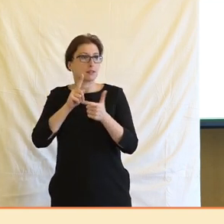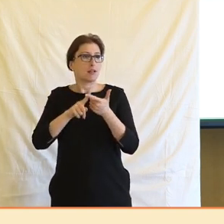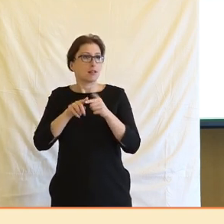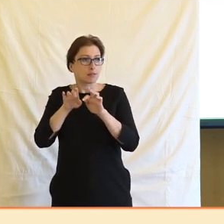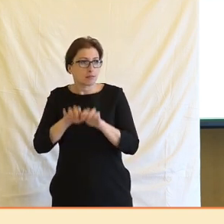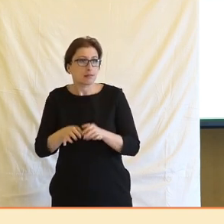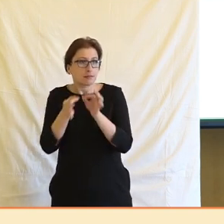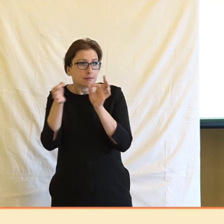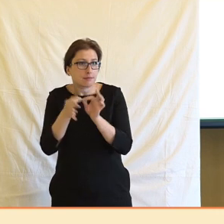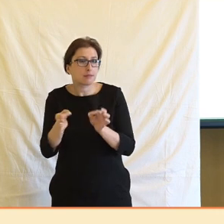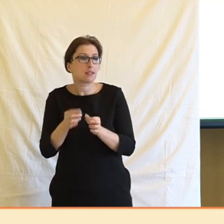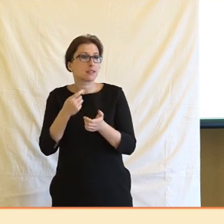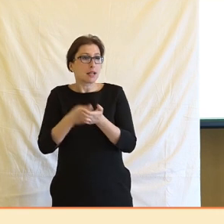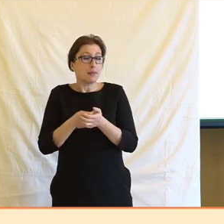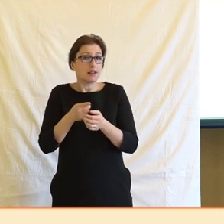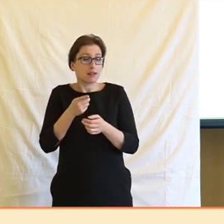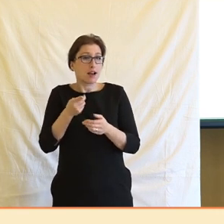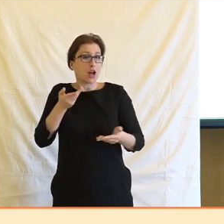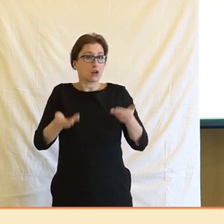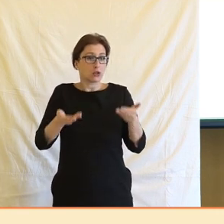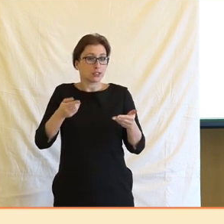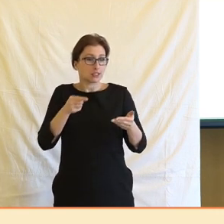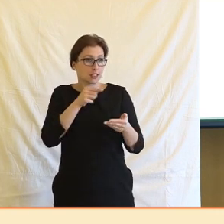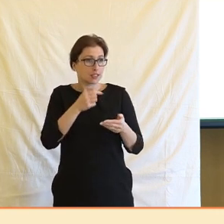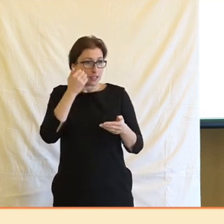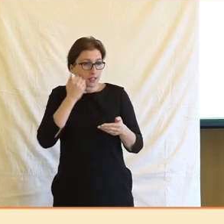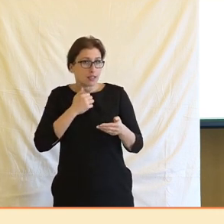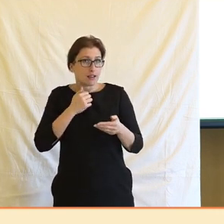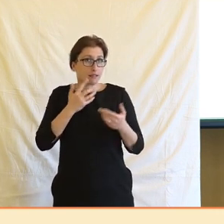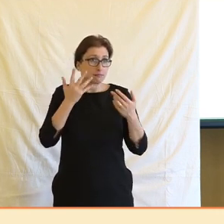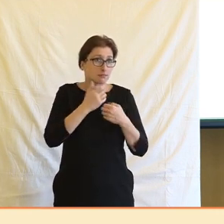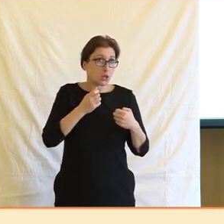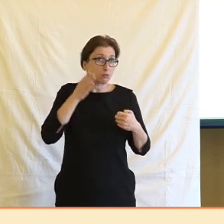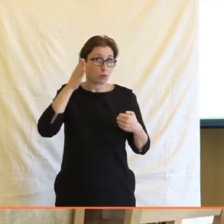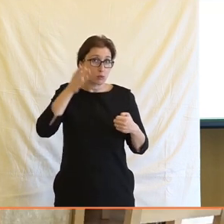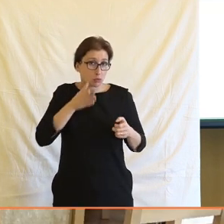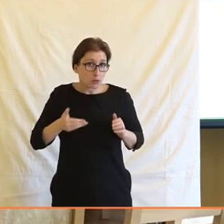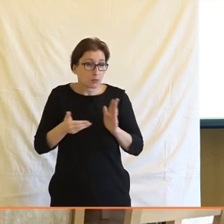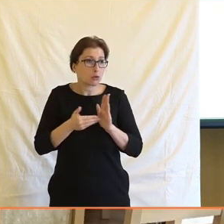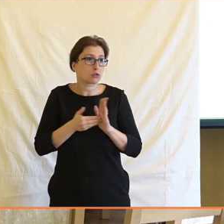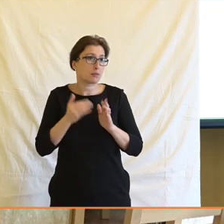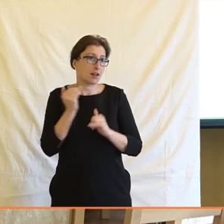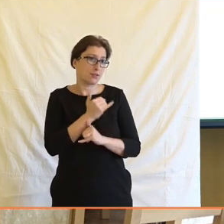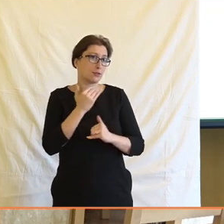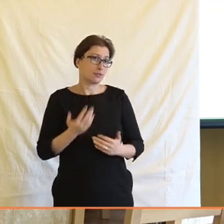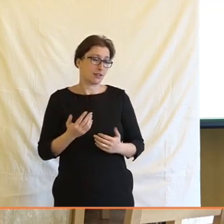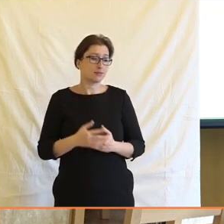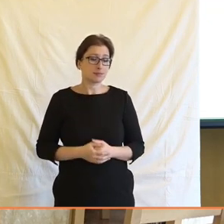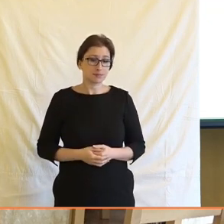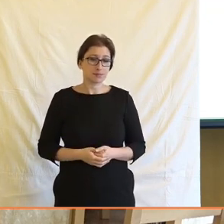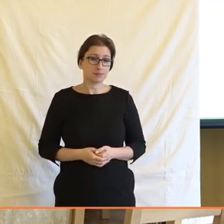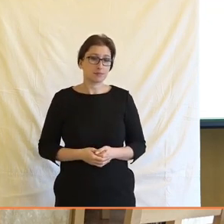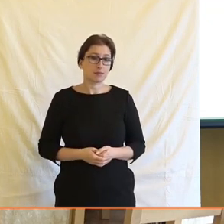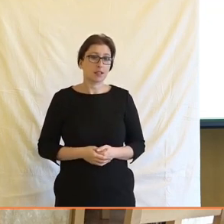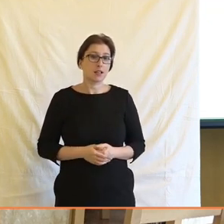Současně to ale právě o to víc podtrhuje ty rozděly, které tam jsou v tom skeptickém výhledu do budoucnosti. No